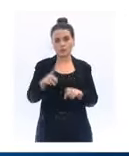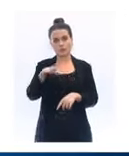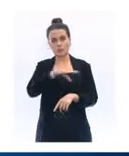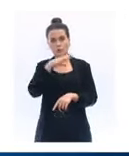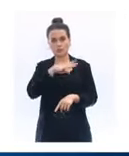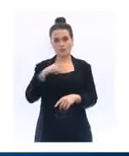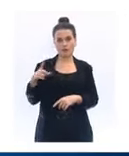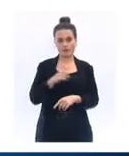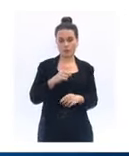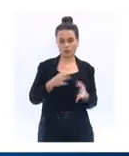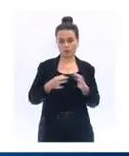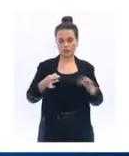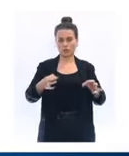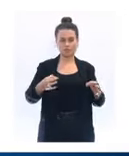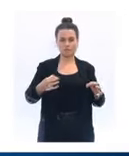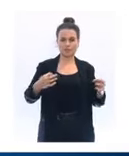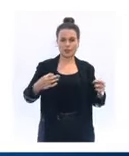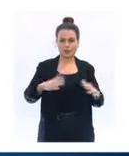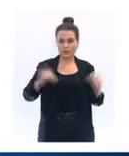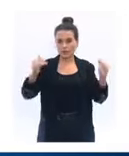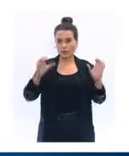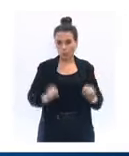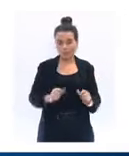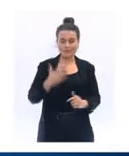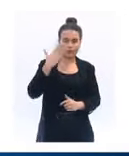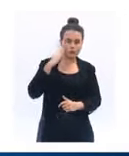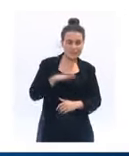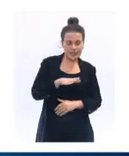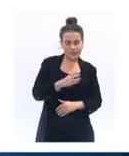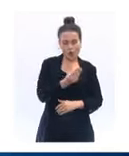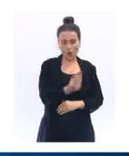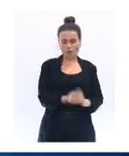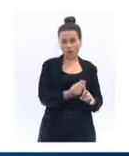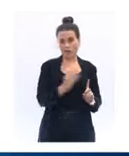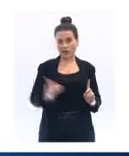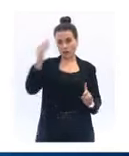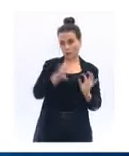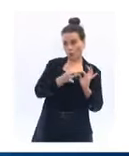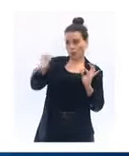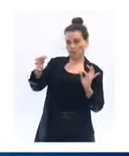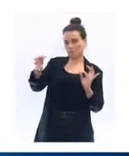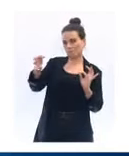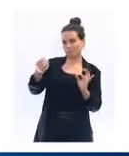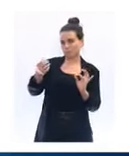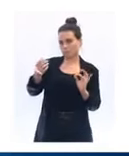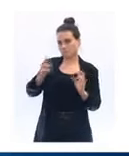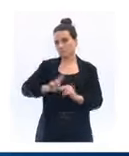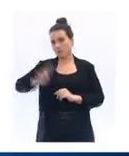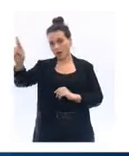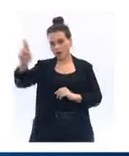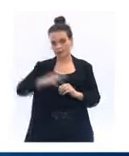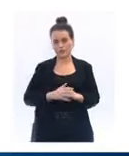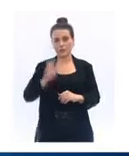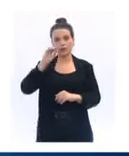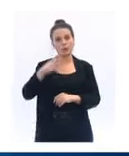éventuelle, même si nous savons que la contagiosité des petits-enfants vers les adultes est, semble-t-il, faible. J'invite donc tous les